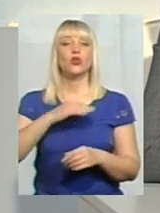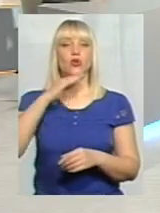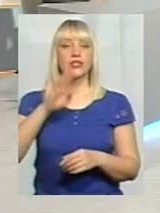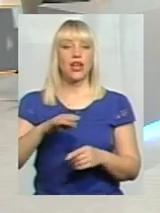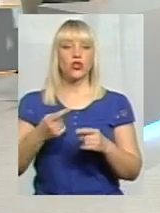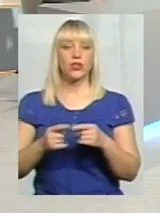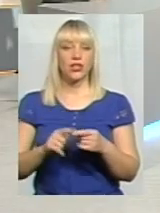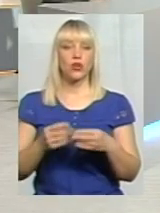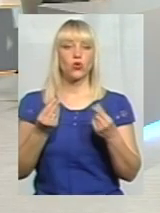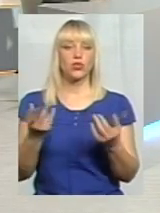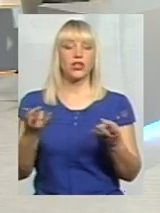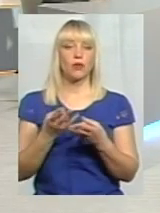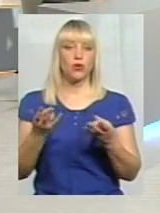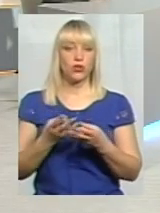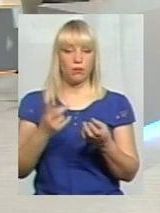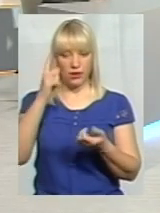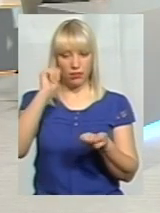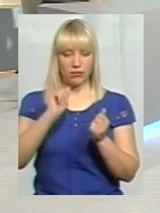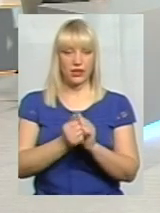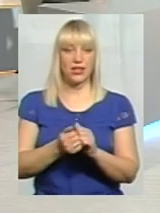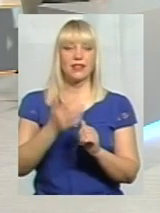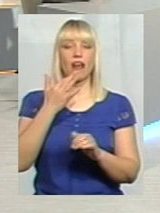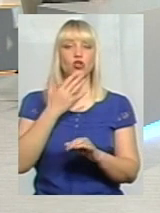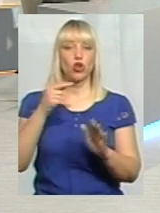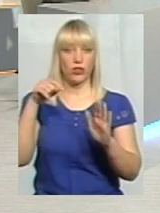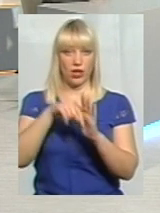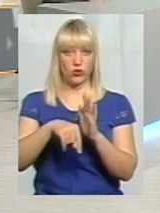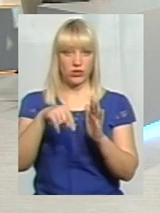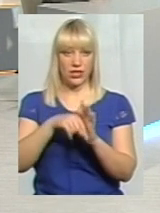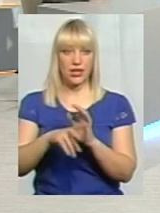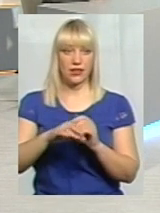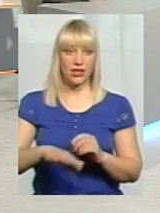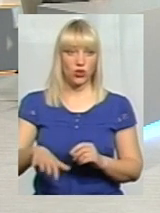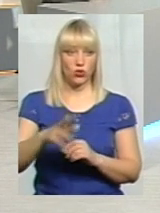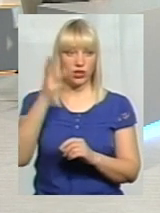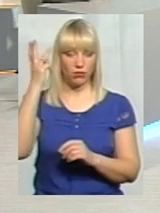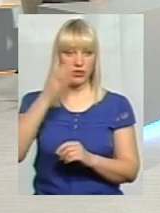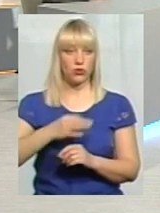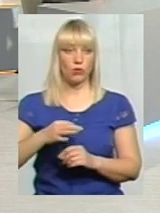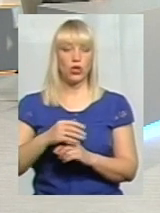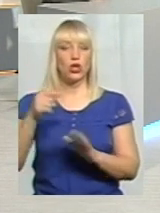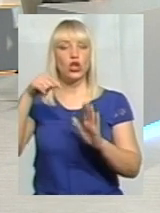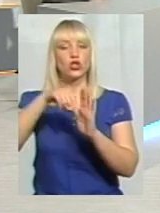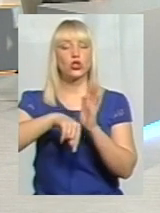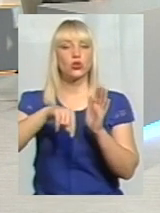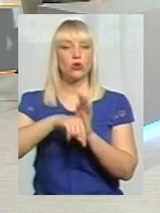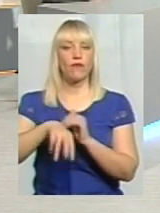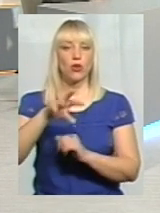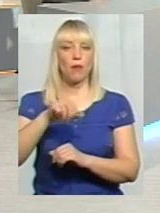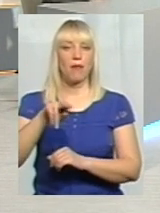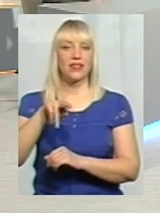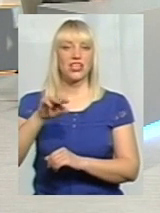потребували усі пам'ятки, усилили пам'ятки національного значення на території Хмельницької області. Якраз стосовно Меджибужа, Маша